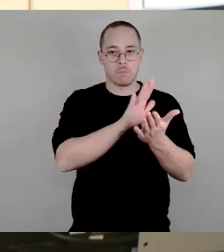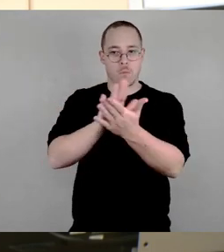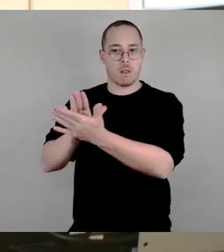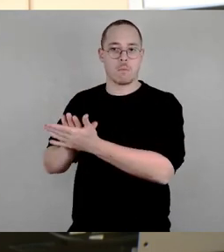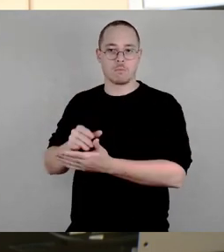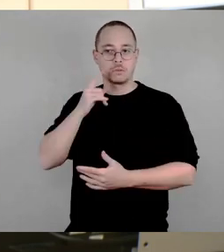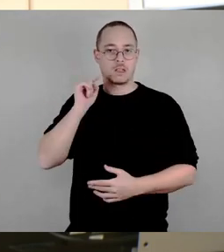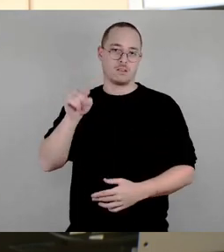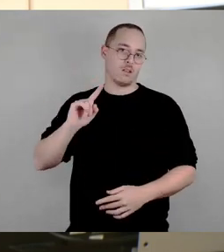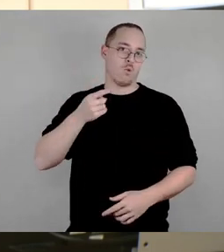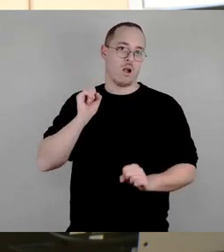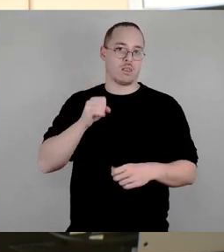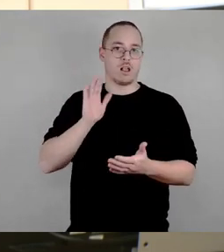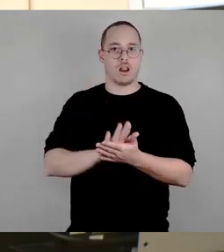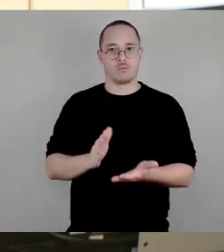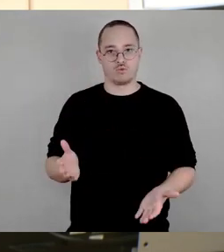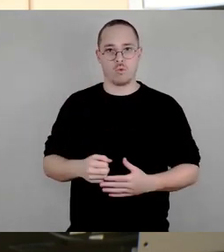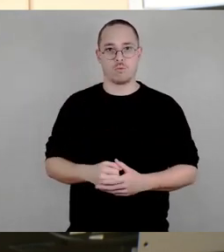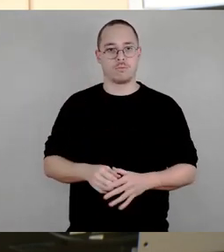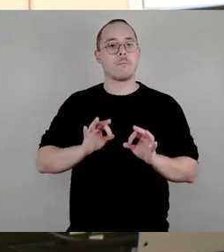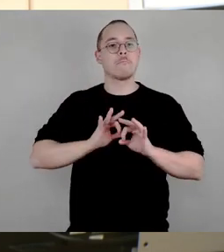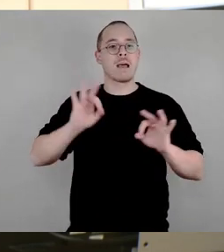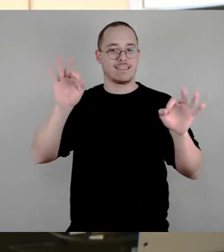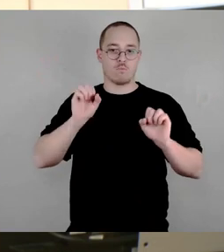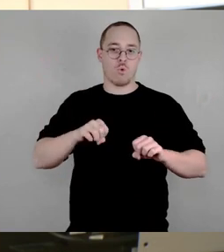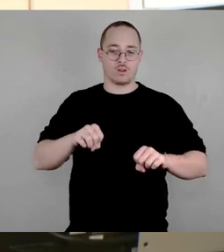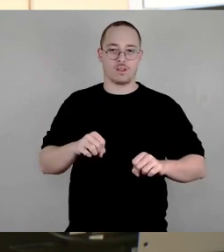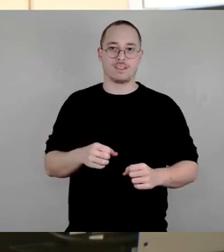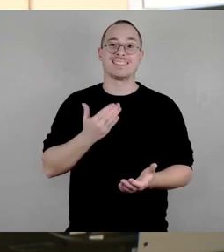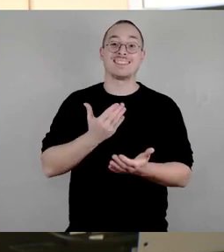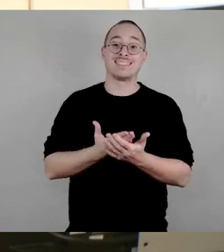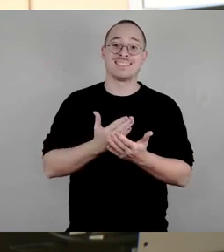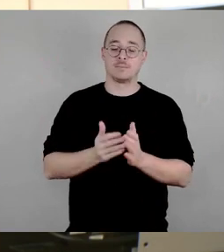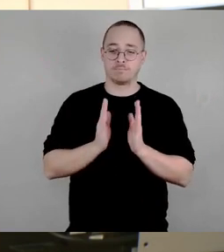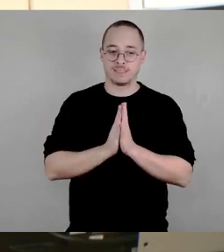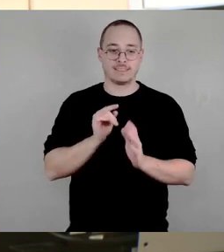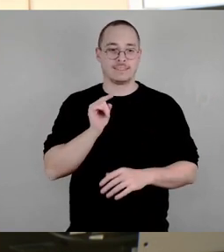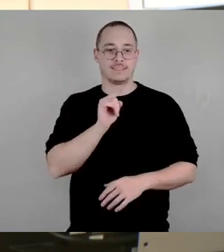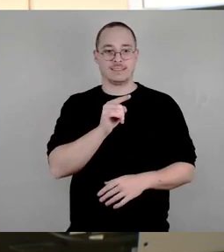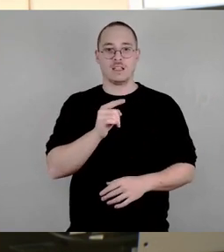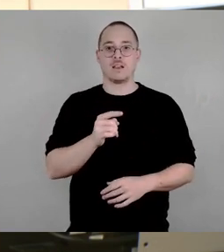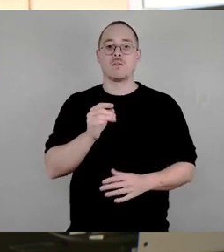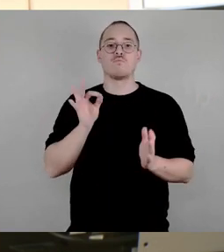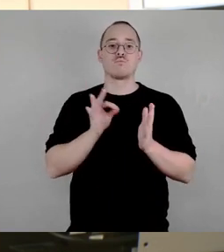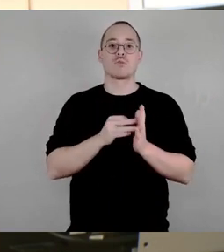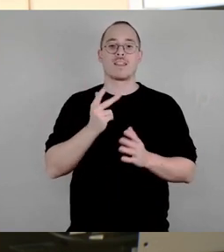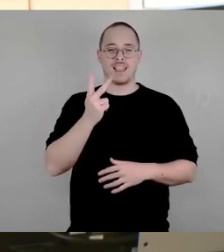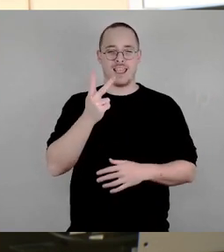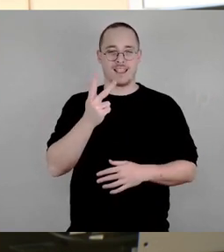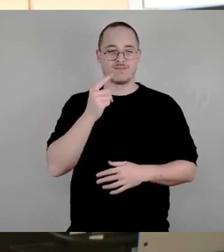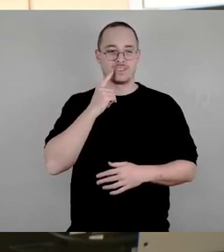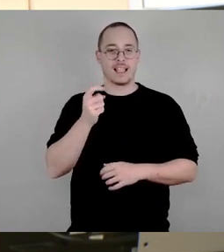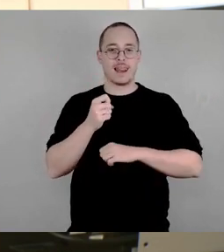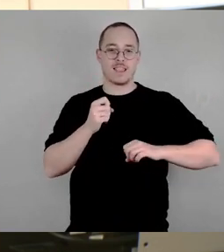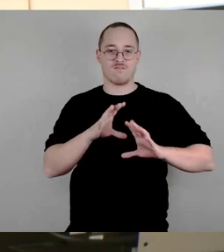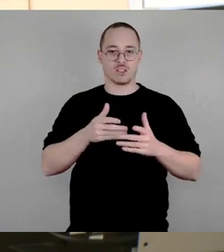Und aus diesem Grund würde ich darum bitten, dass wir Punkt 3 des Änderungsantrags der Linken separat abstimmen und im Übrigen werden wir dann den